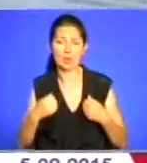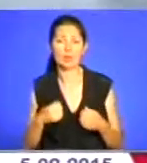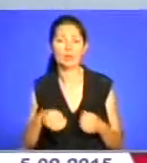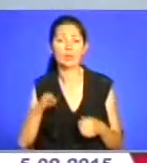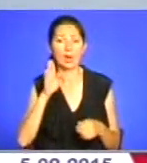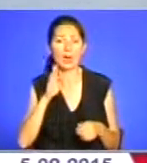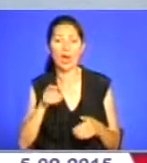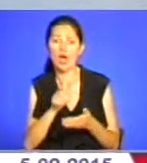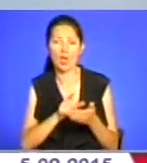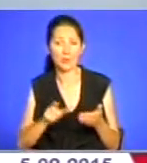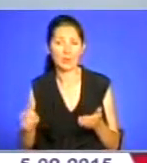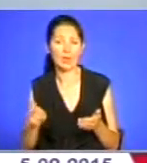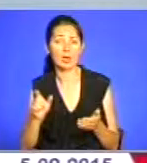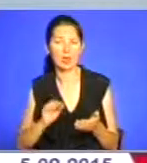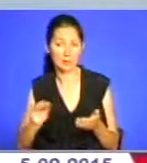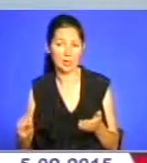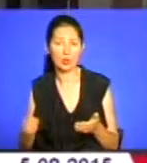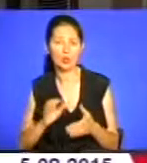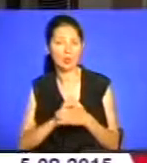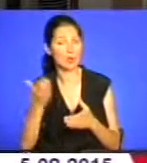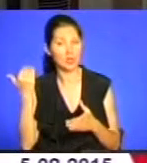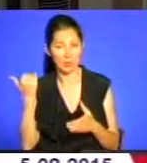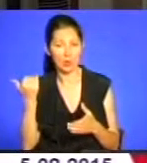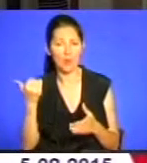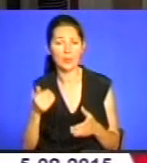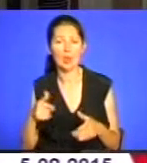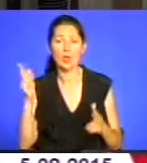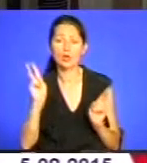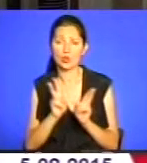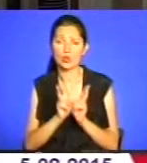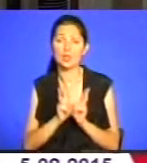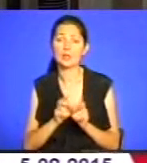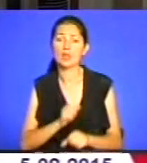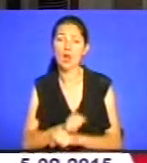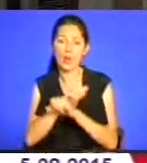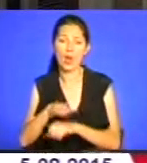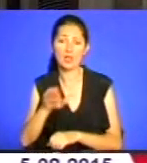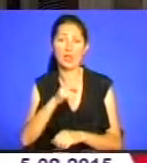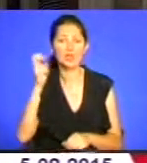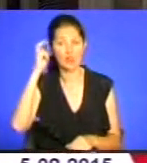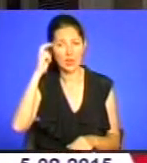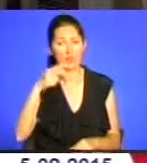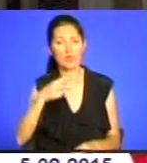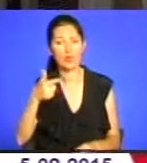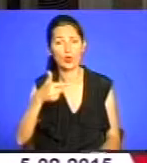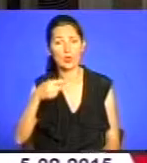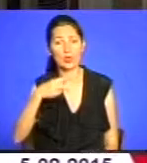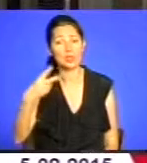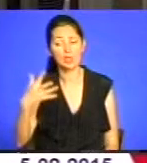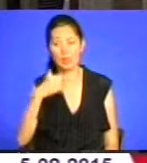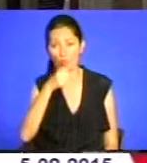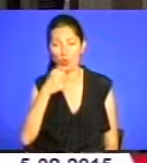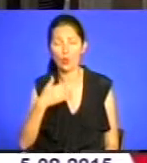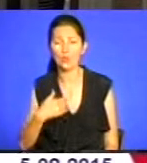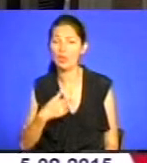Серед героїв книжки Микола Шевчук. Він пройшов Майдан, нині активно допомагає воїнам, які є на сході України. Їхня волонтерська група